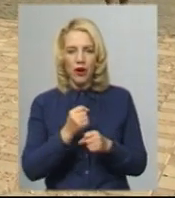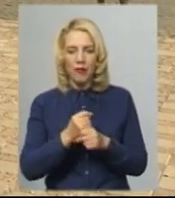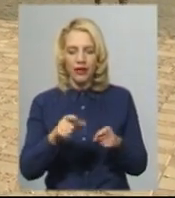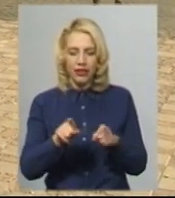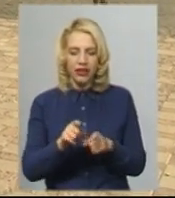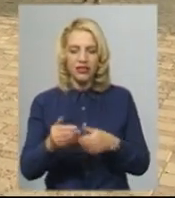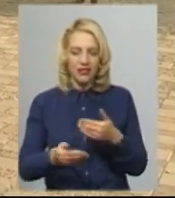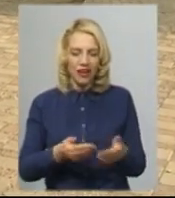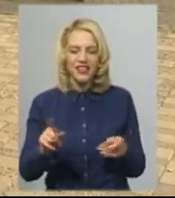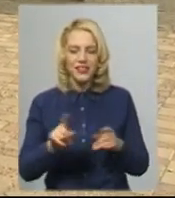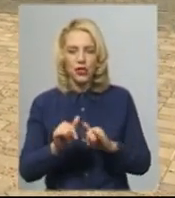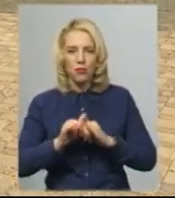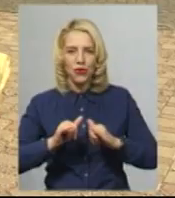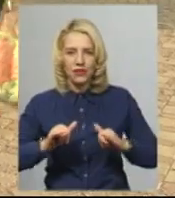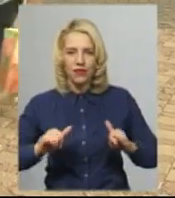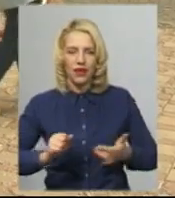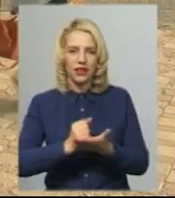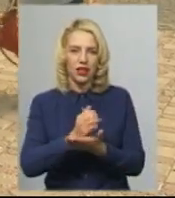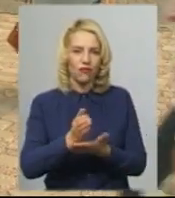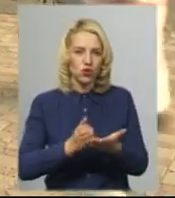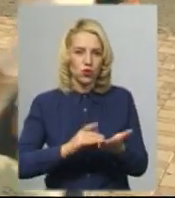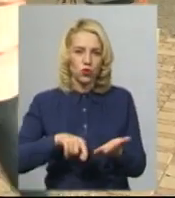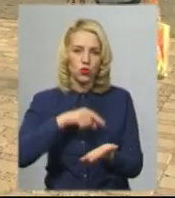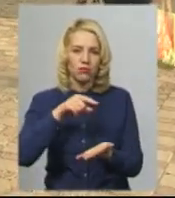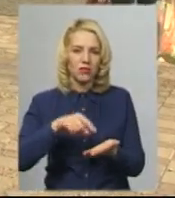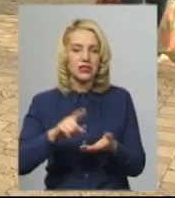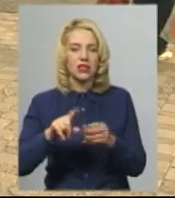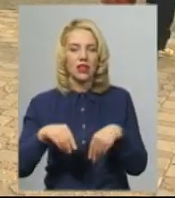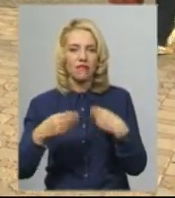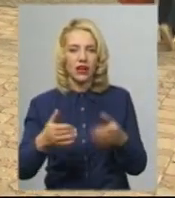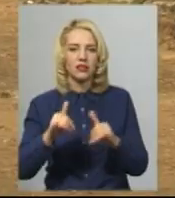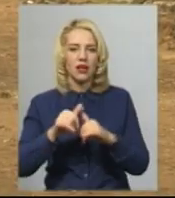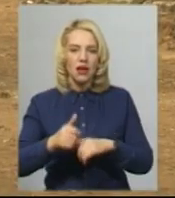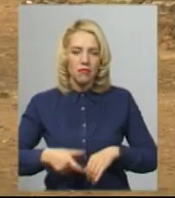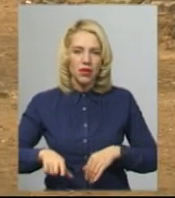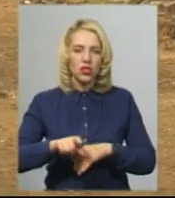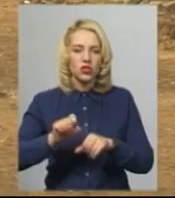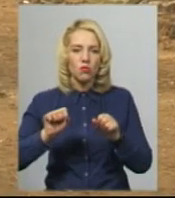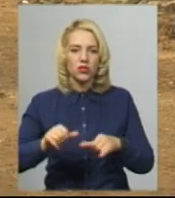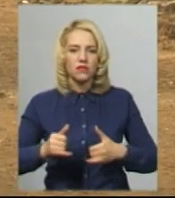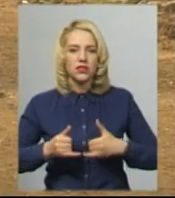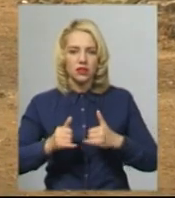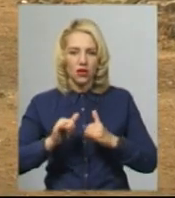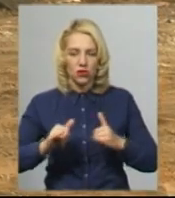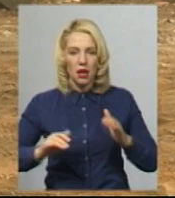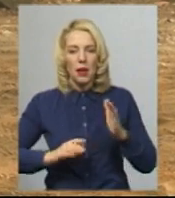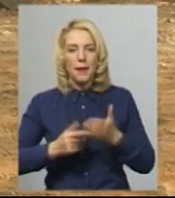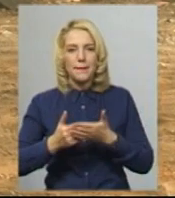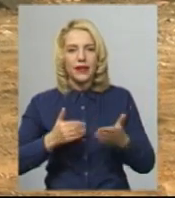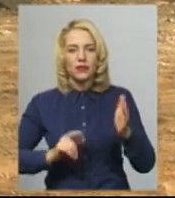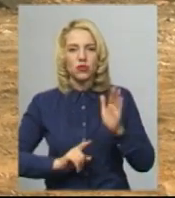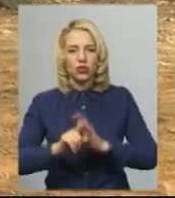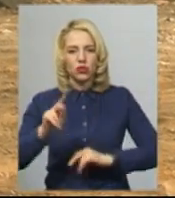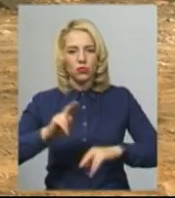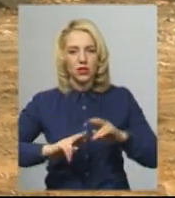щоб розвивати місто, інфраструктуру розвивати і давати якісь більші можливості для розвитку. Перед початком будівництва підземного торговельного центру